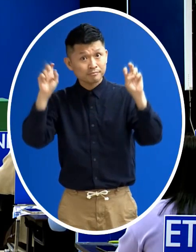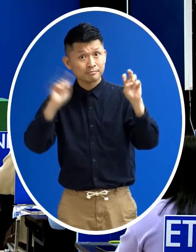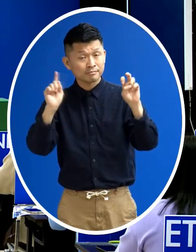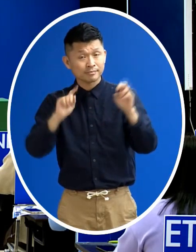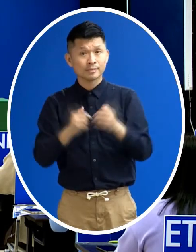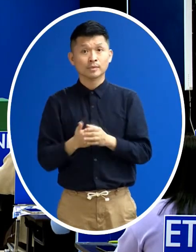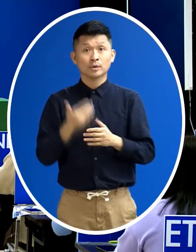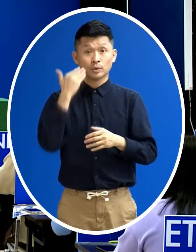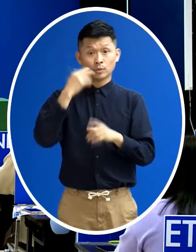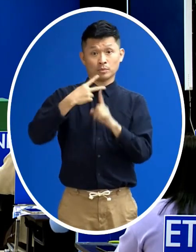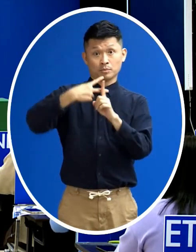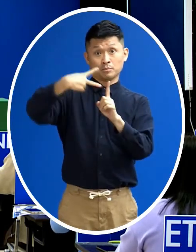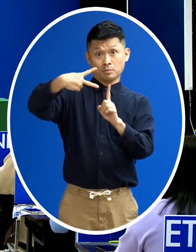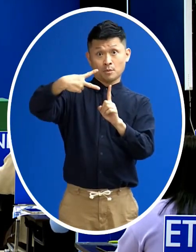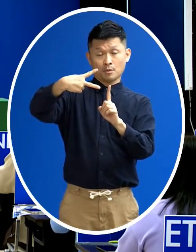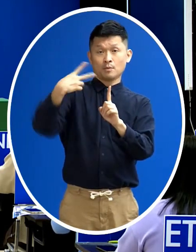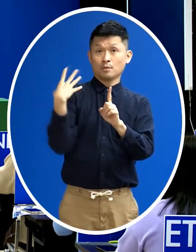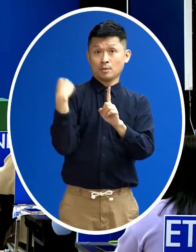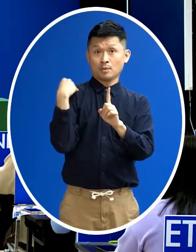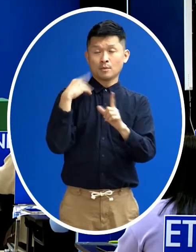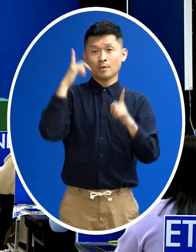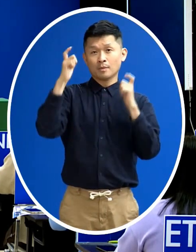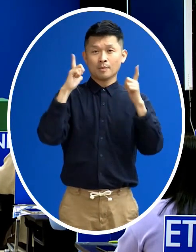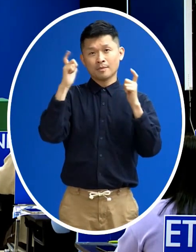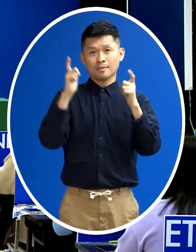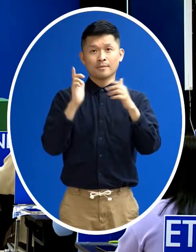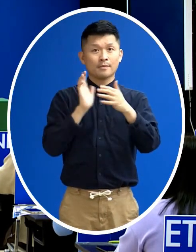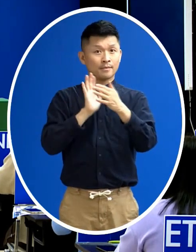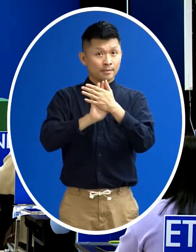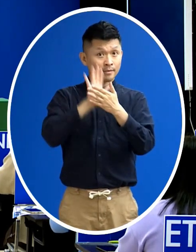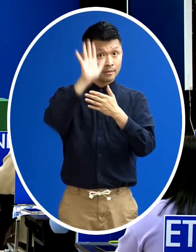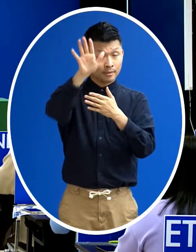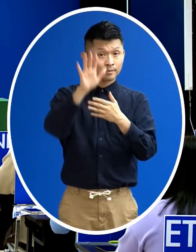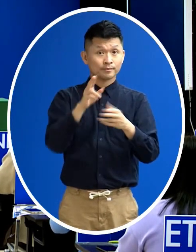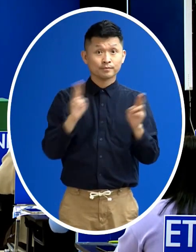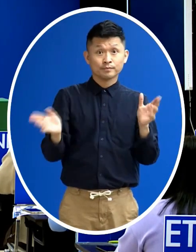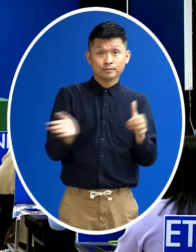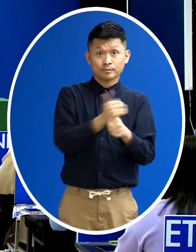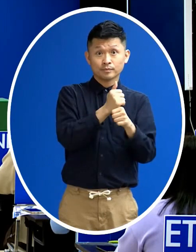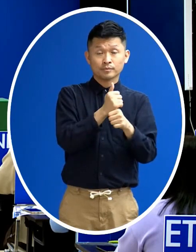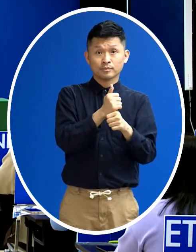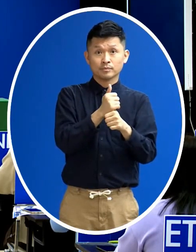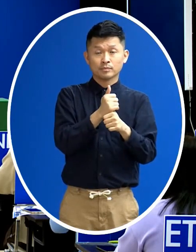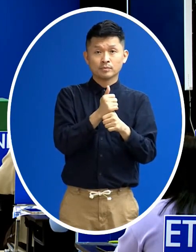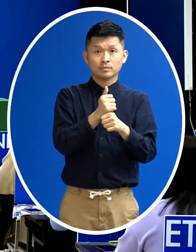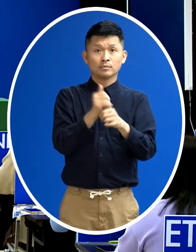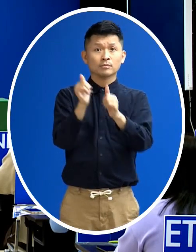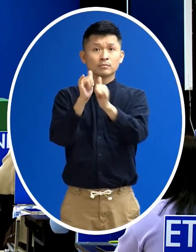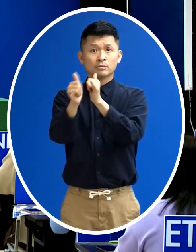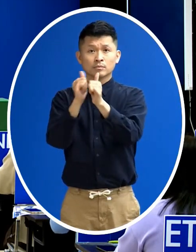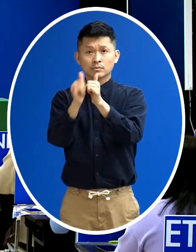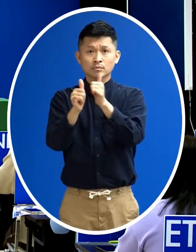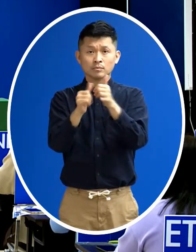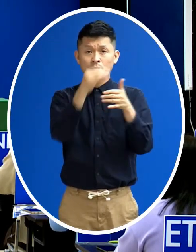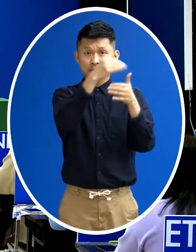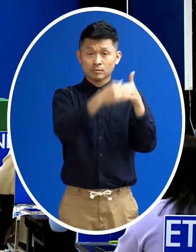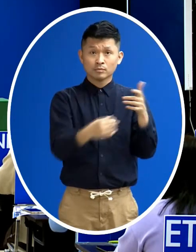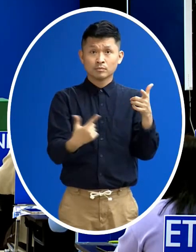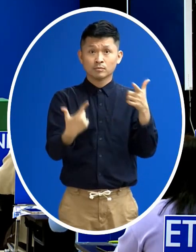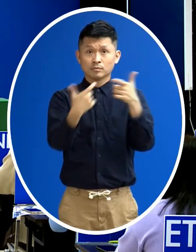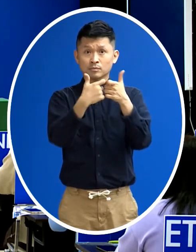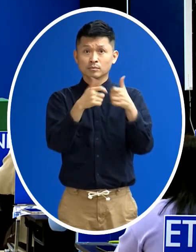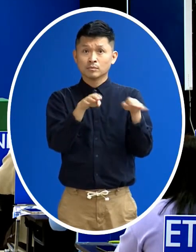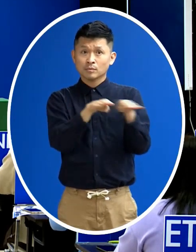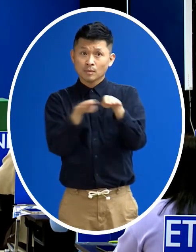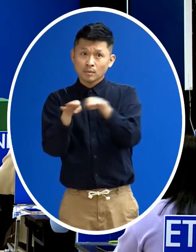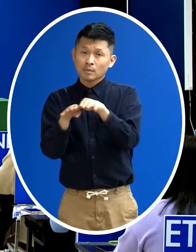如果維持二級度過春節 指揮中心有沒有一份全民的明確指引 如何平安過節嗎